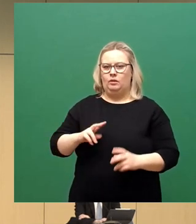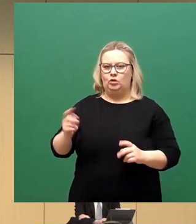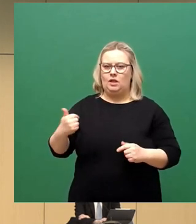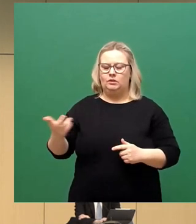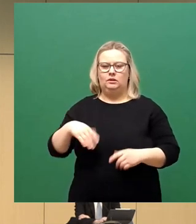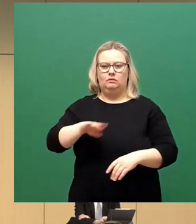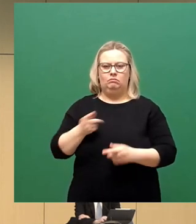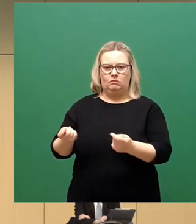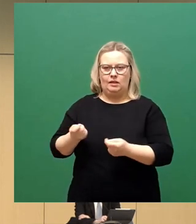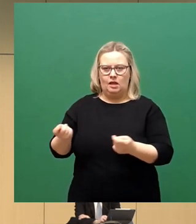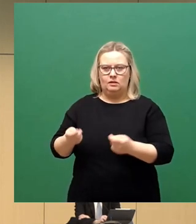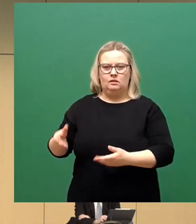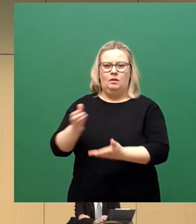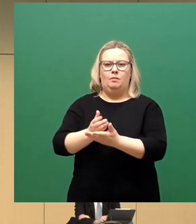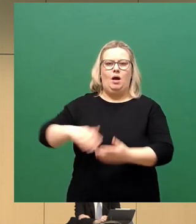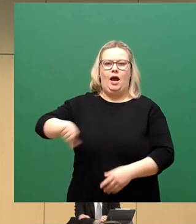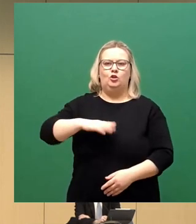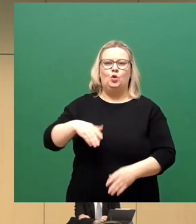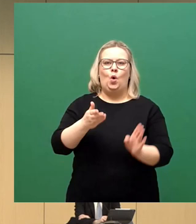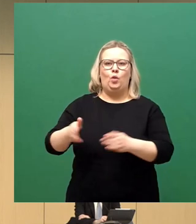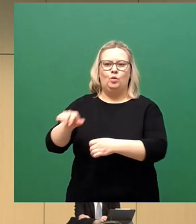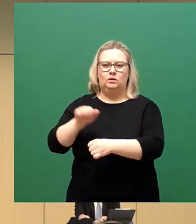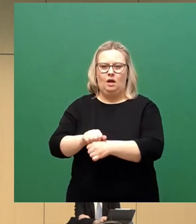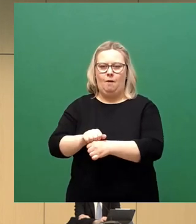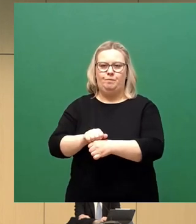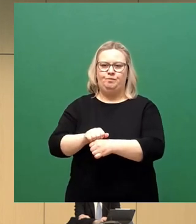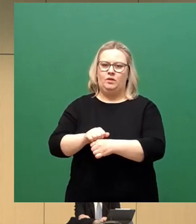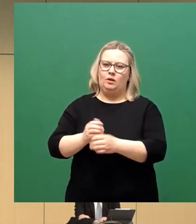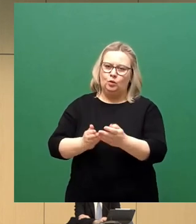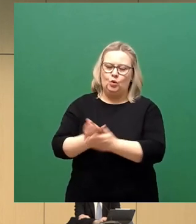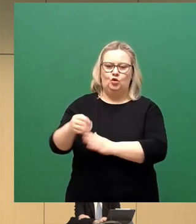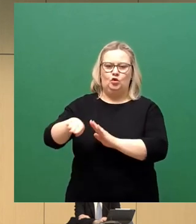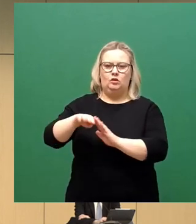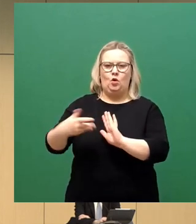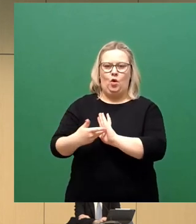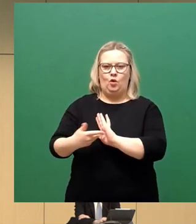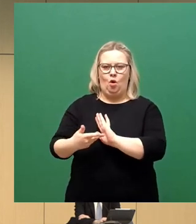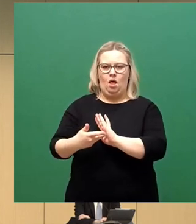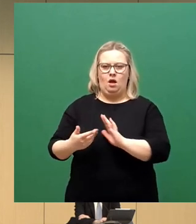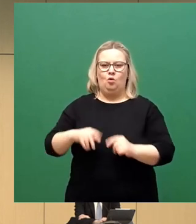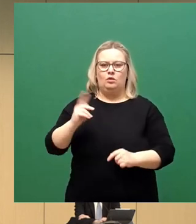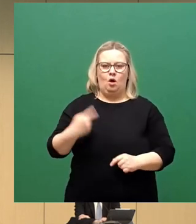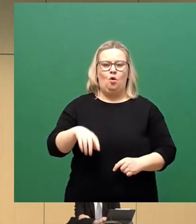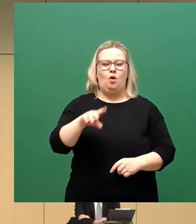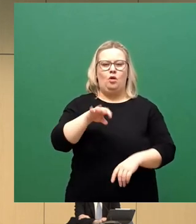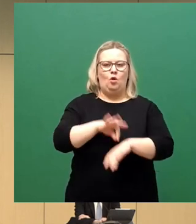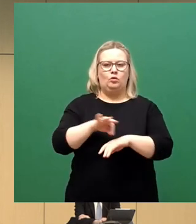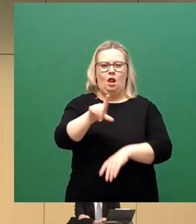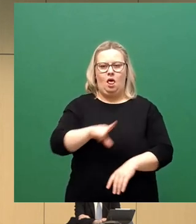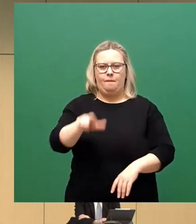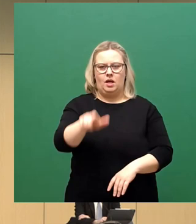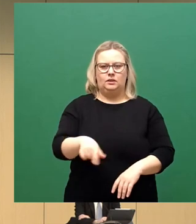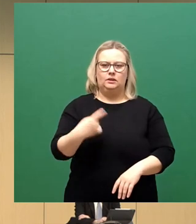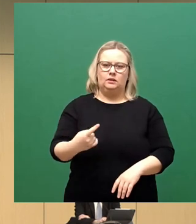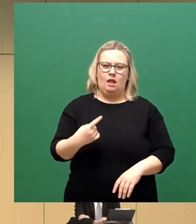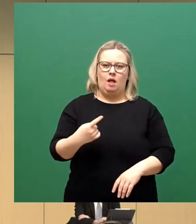Bereich des Ordnungsamtes wirklich strikt die Kontrollen durchzuführen. Und auch Herr Dr. Lahmes, der im Wesentlichen die Abordnung